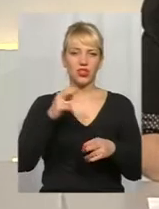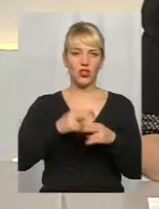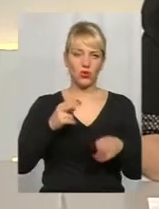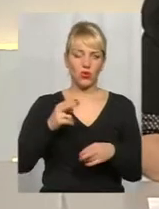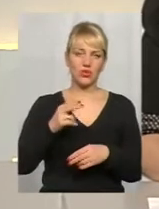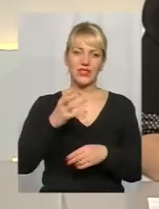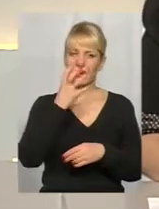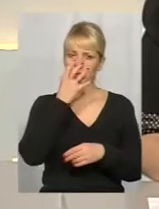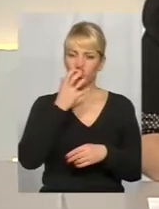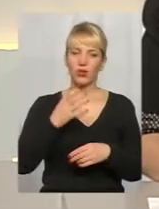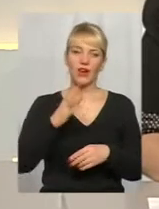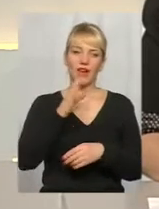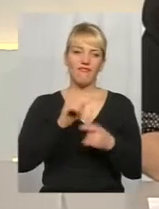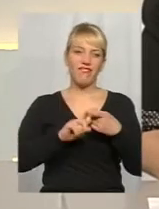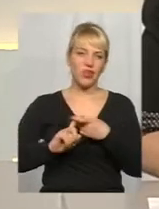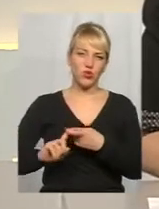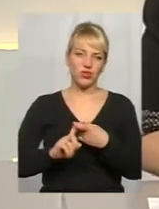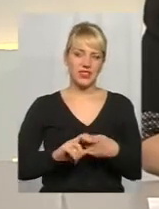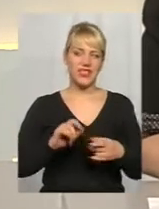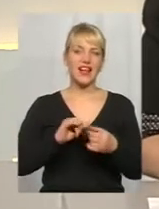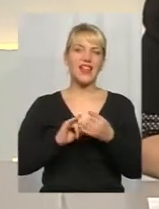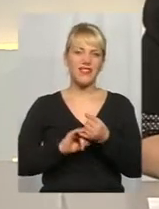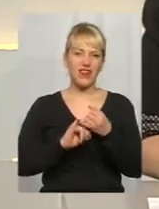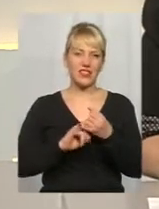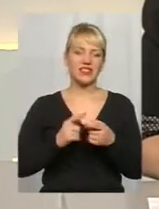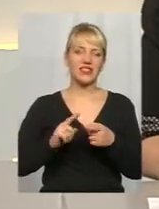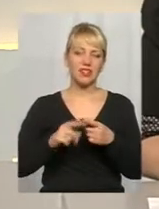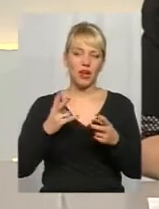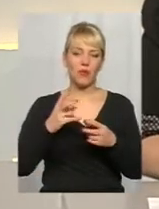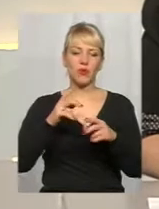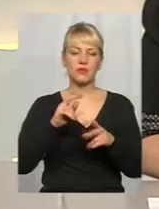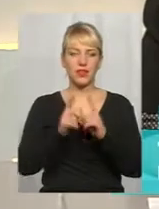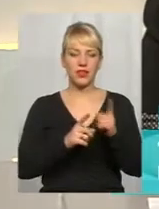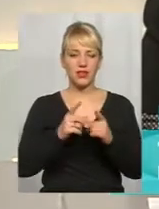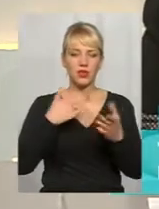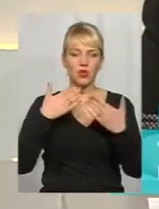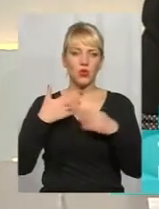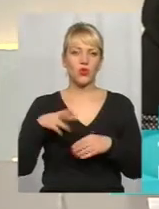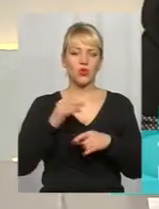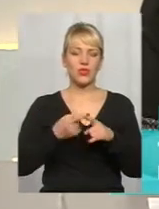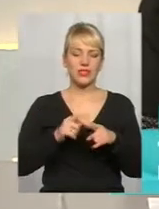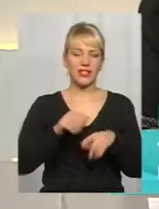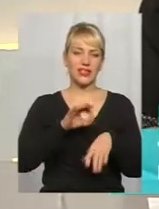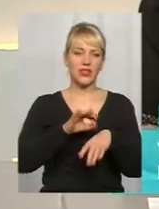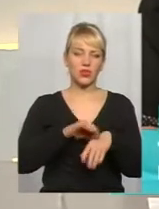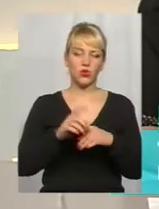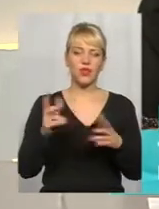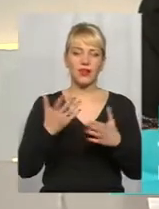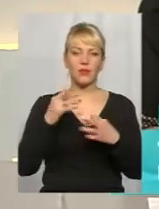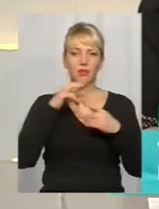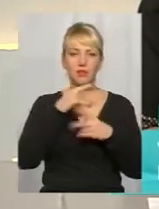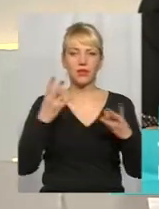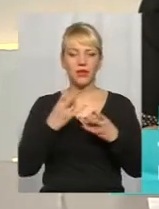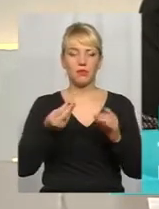інфекції. Адже зараз в Україні збираються кардинально змінити підход до лікування цих недугів. Ось на які препарати варто